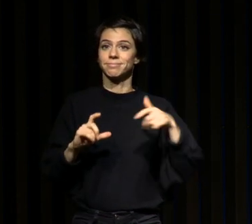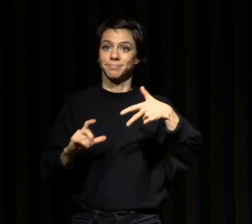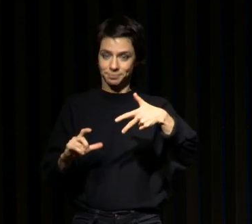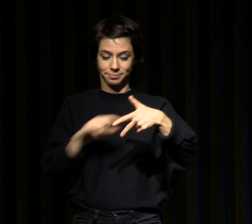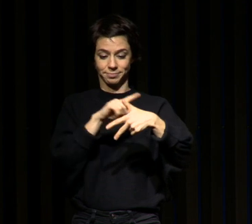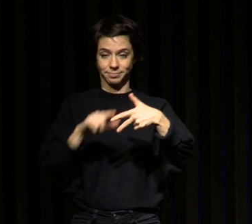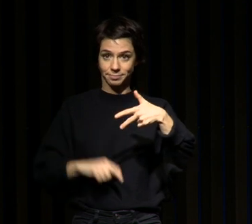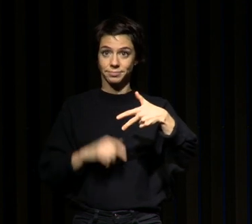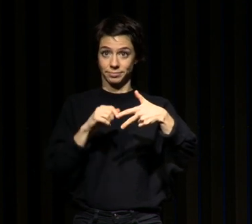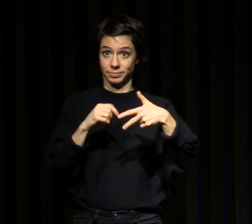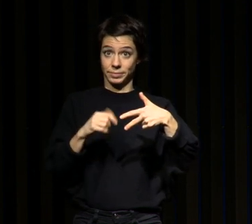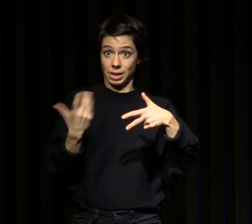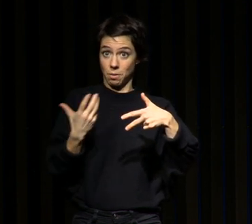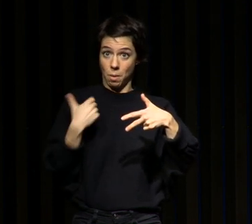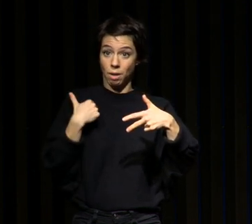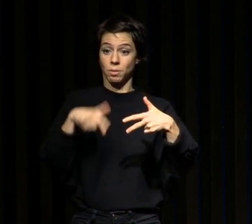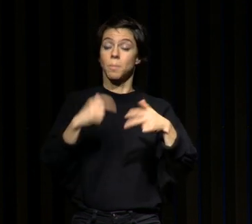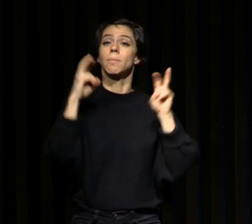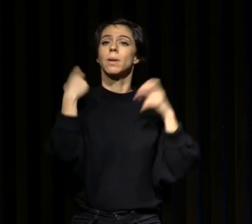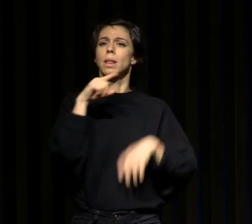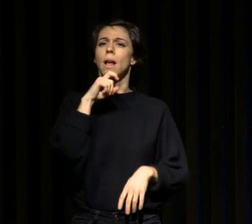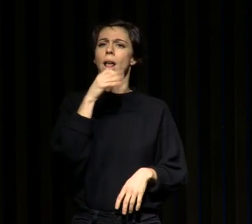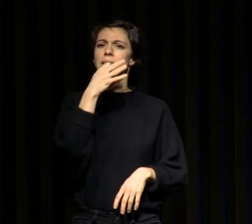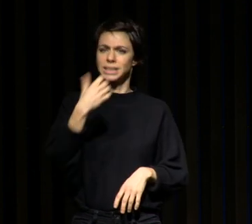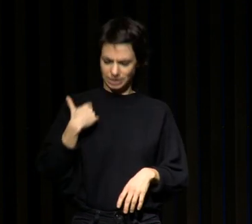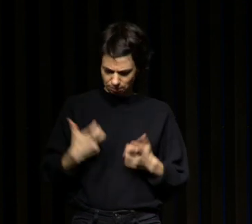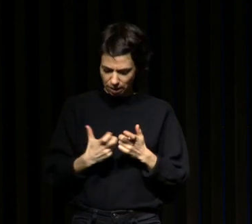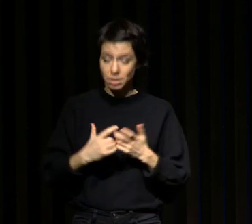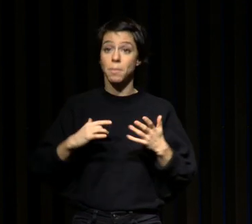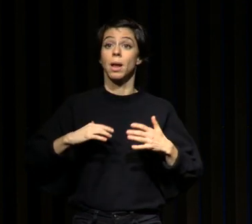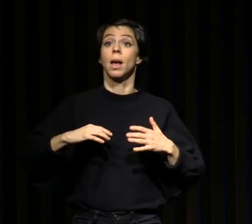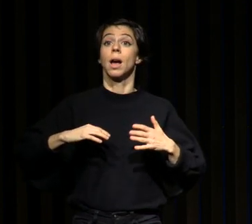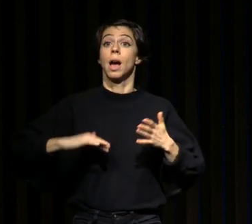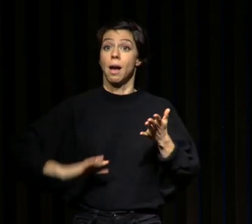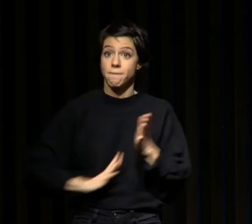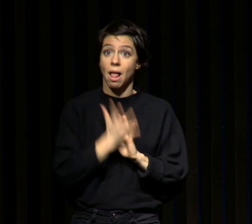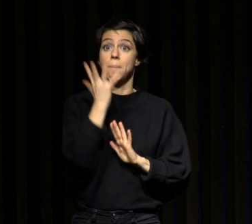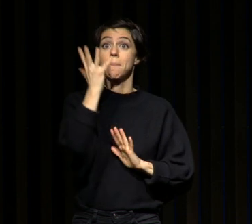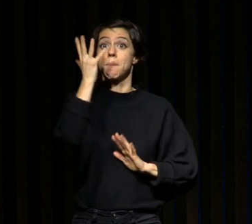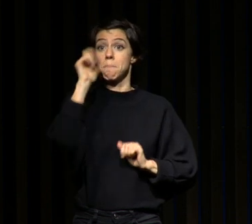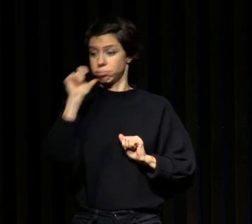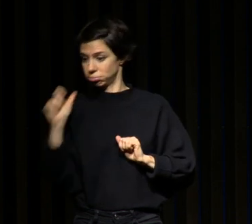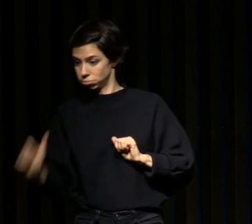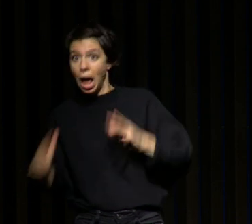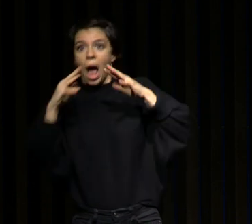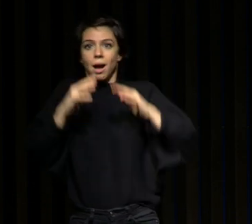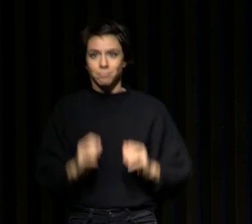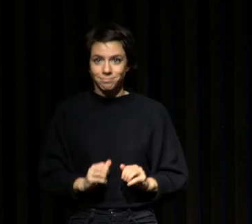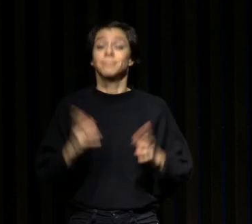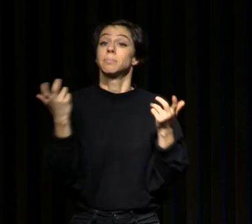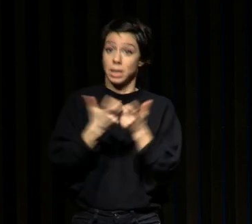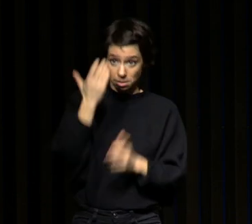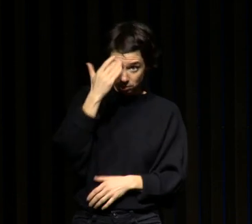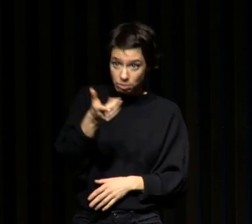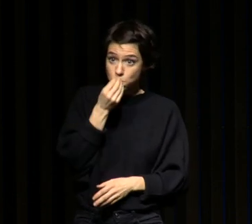prioritairement sur l'inflammation de Bagrade c'est à dire si vous mangez une alimentation plutôt méditerranéenne si vous faites 10 000 pas par jour